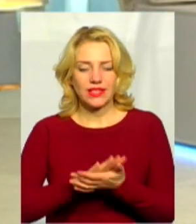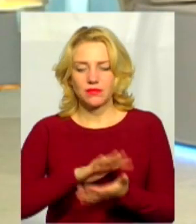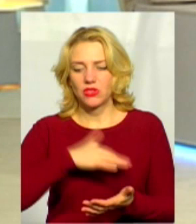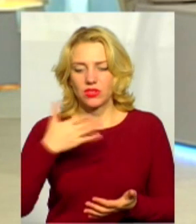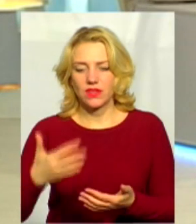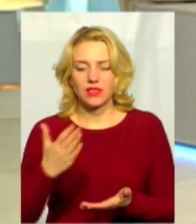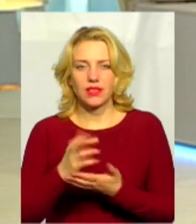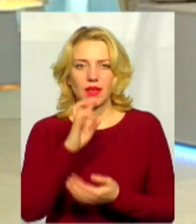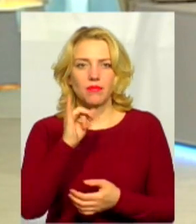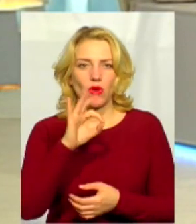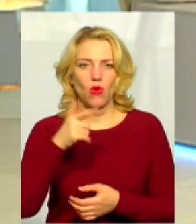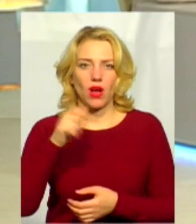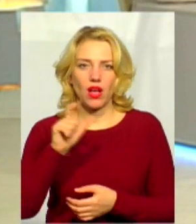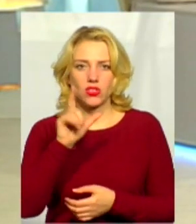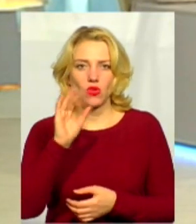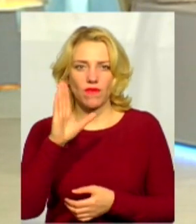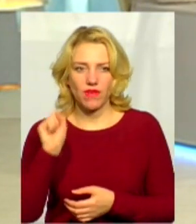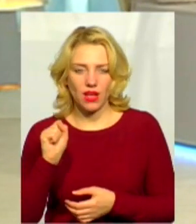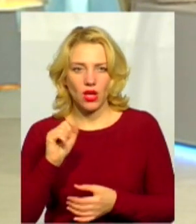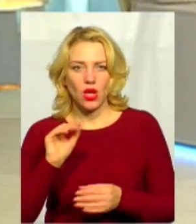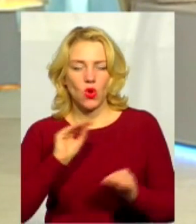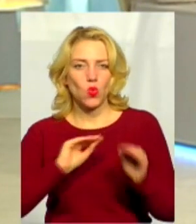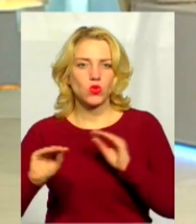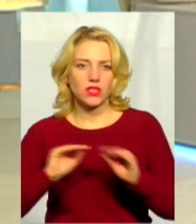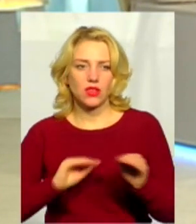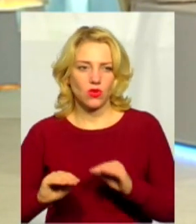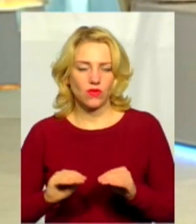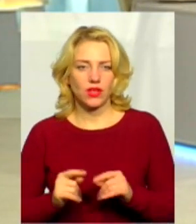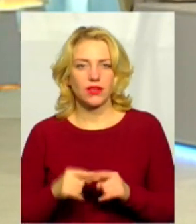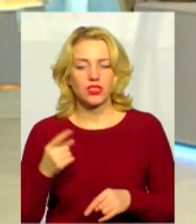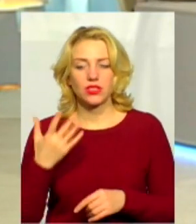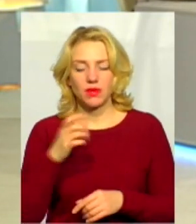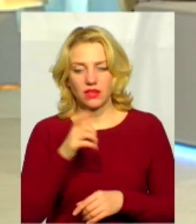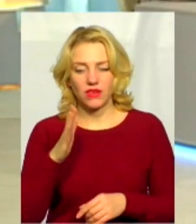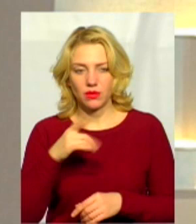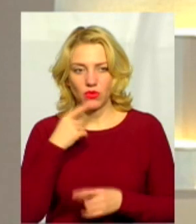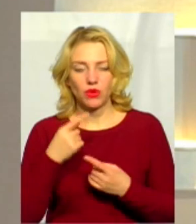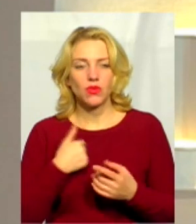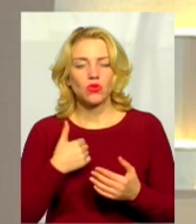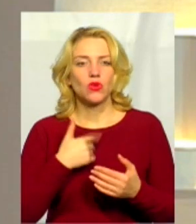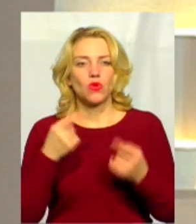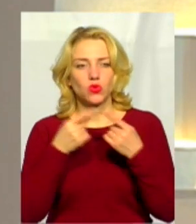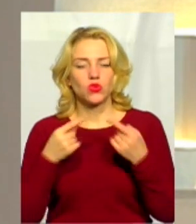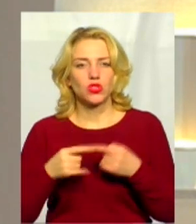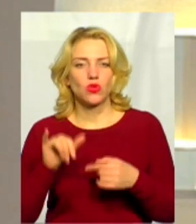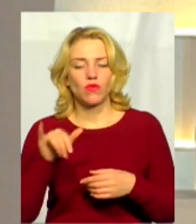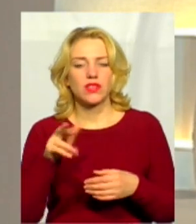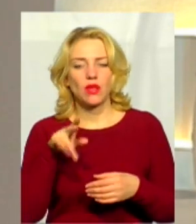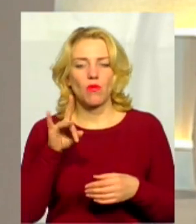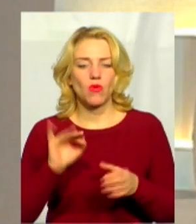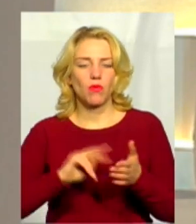установлення. Ось, про неї буквально через п'ять хвилин поговоримо, а перед тим просто ще хотів про плани уточнити. пане Степа,